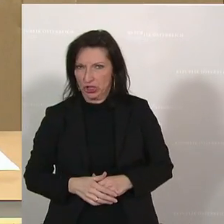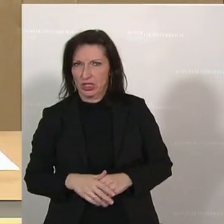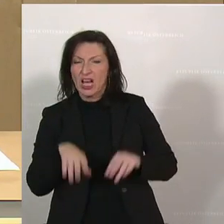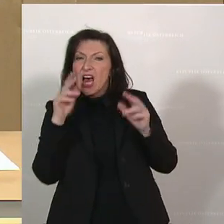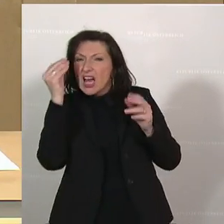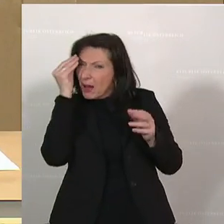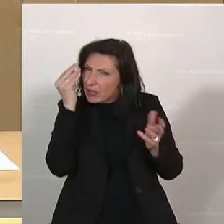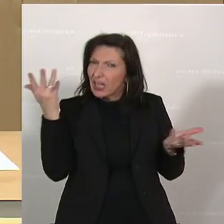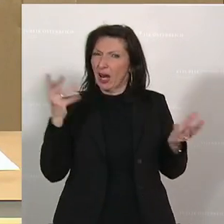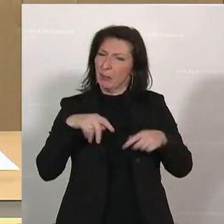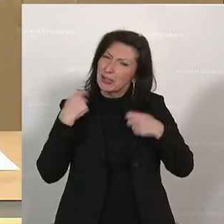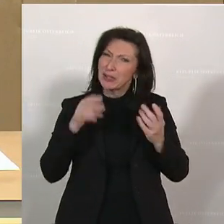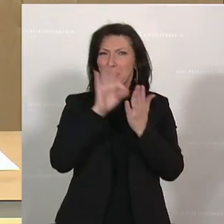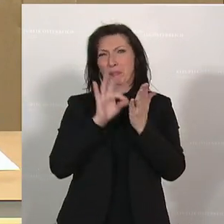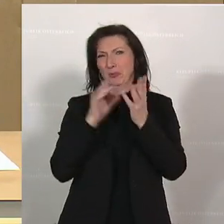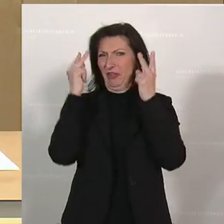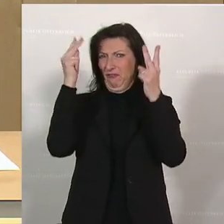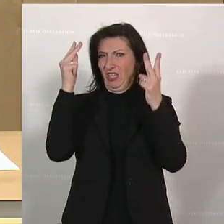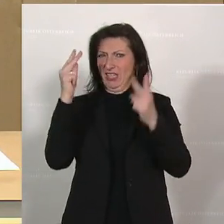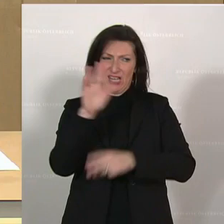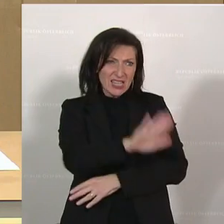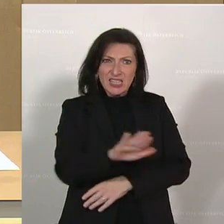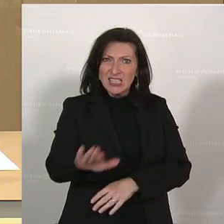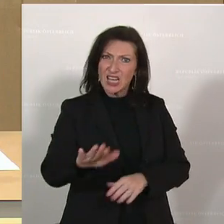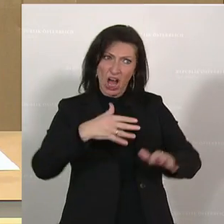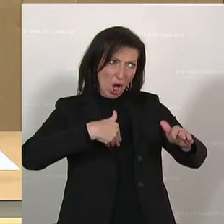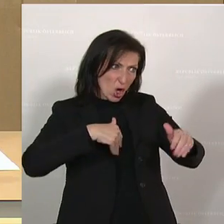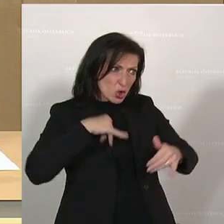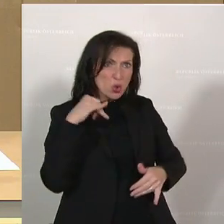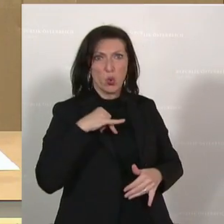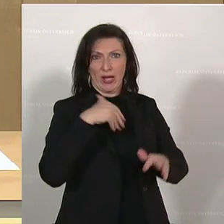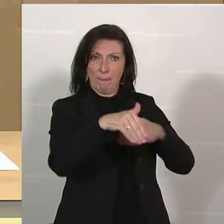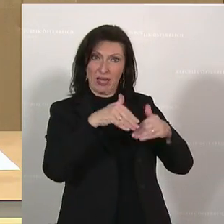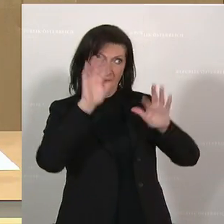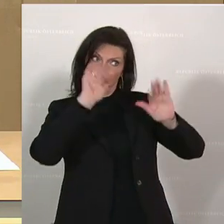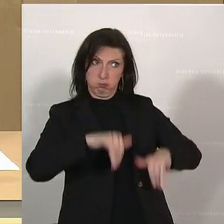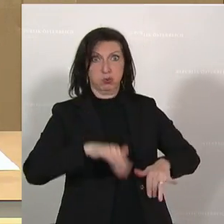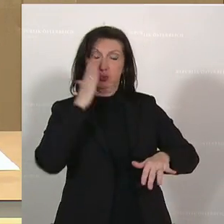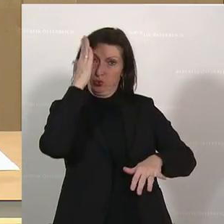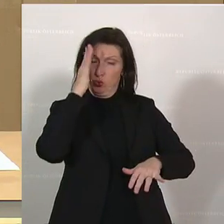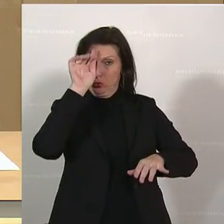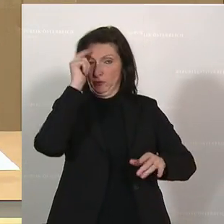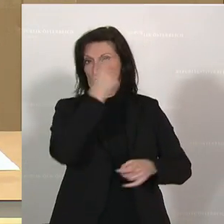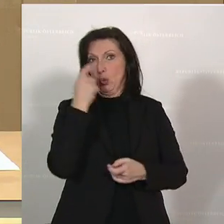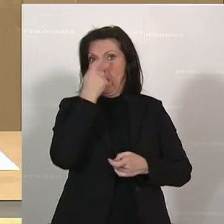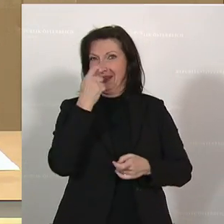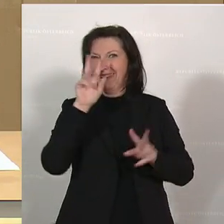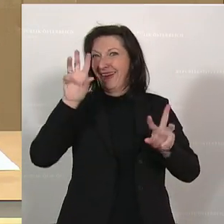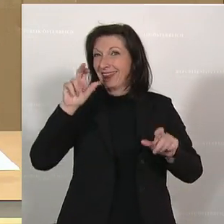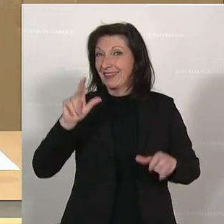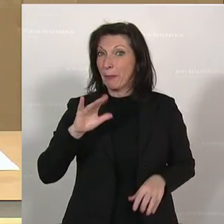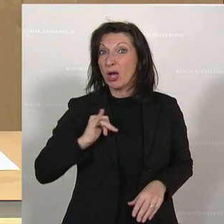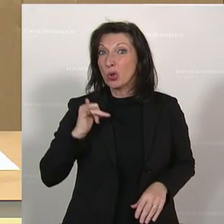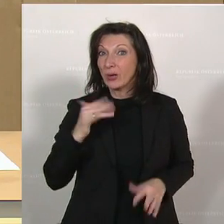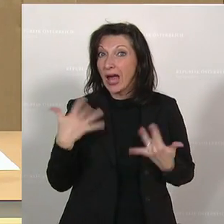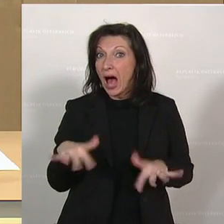wichtige, große Punkte, die man sich als Kinder- und Jugendministerin durchaus annehmen muss. Die Jugendarbeitslosigkeit war schon ein Thema. Die